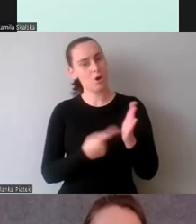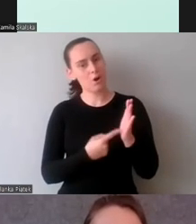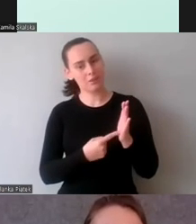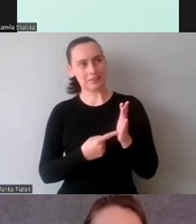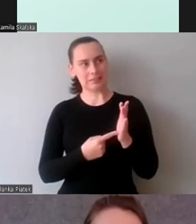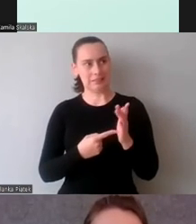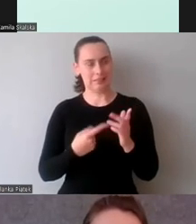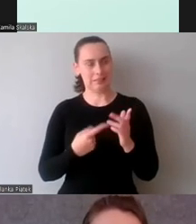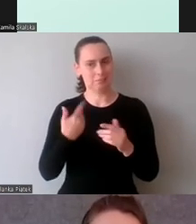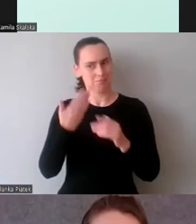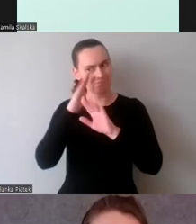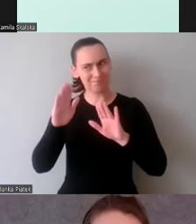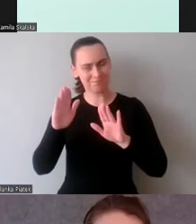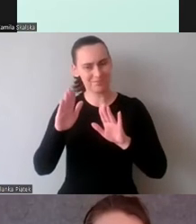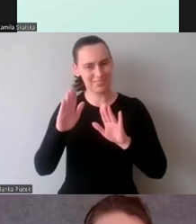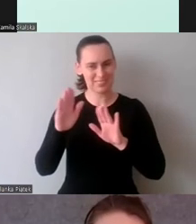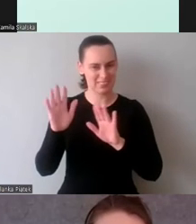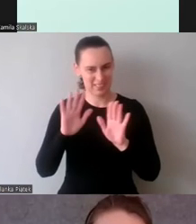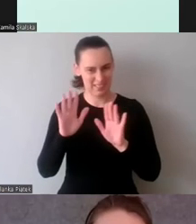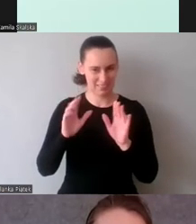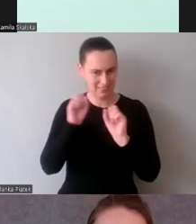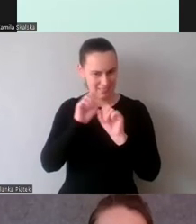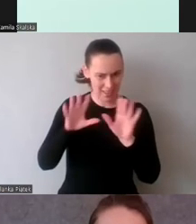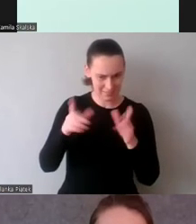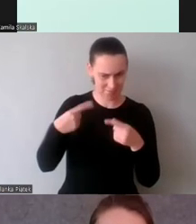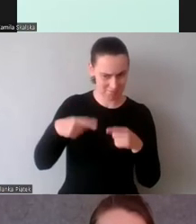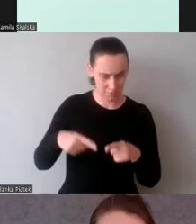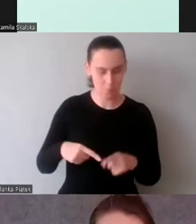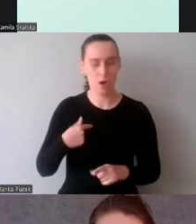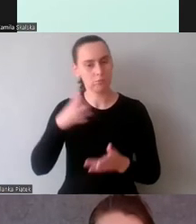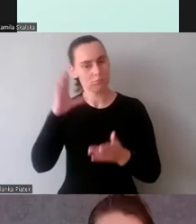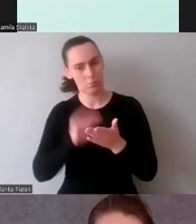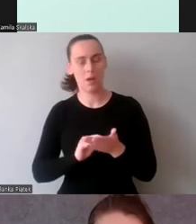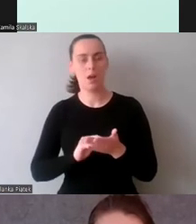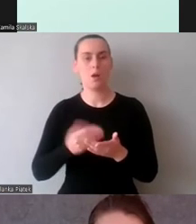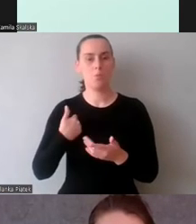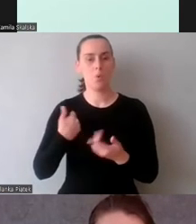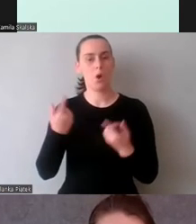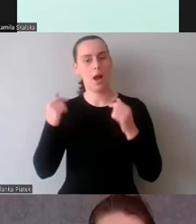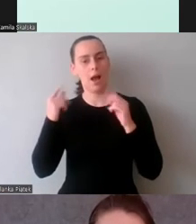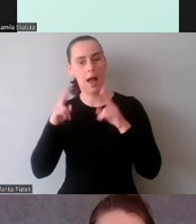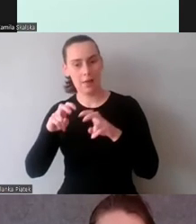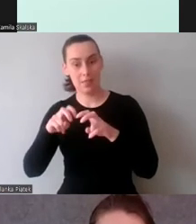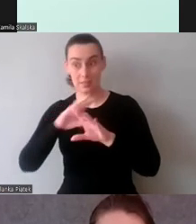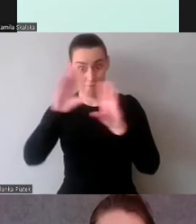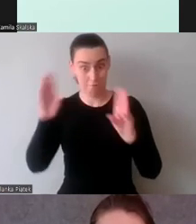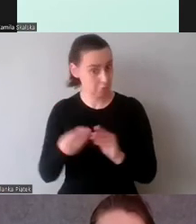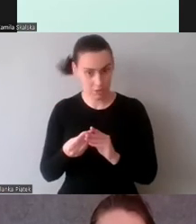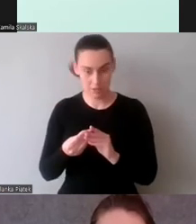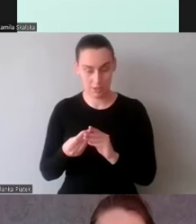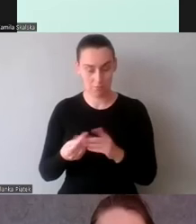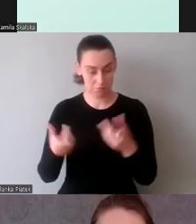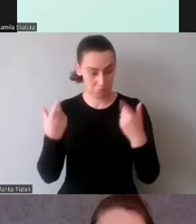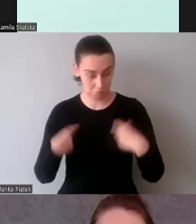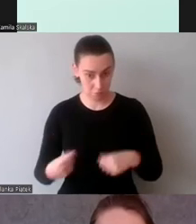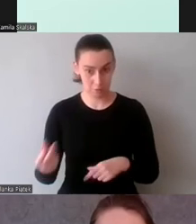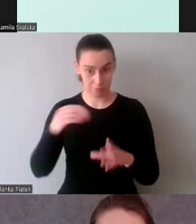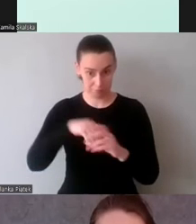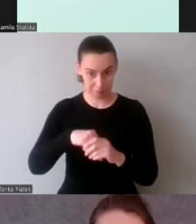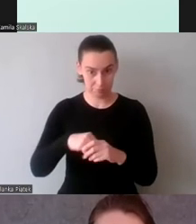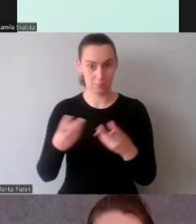jasne. Ale jeszcze raz, analizowaliśmy wszystkich uczestników badania, chcieliśmy spojrzeć na to,